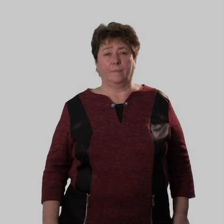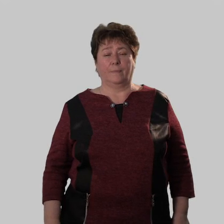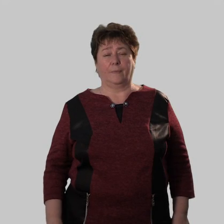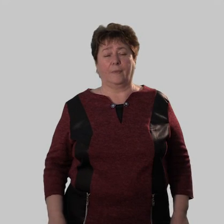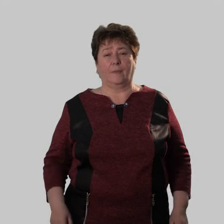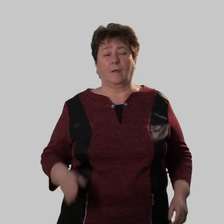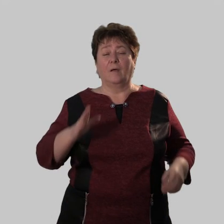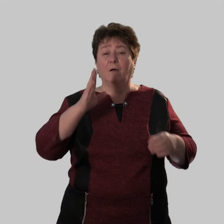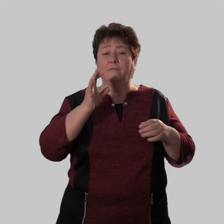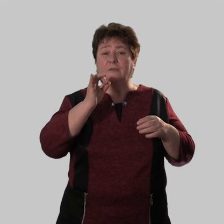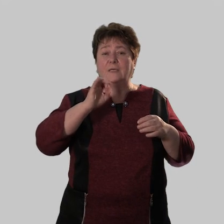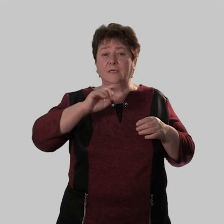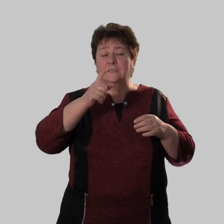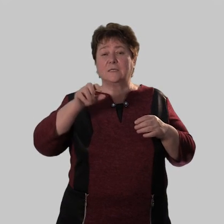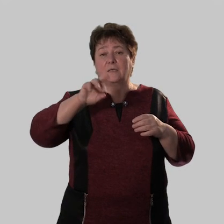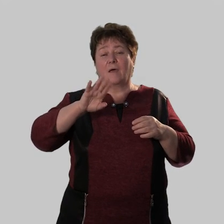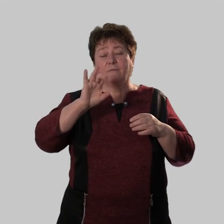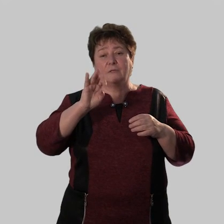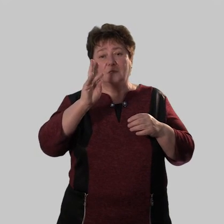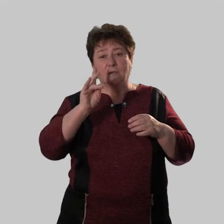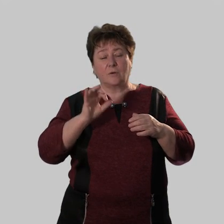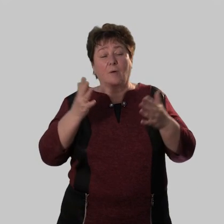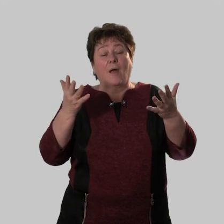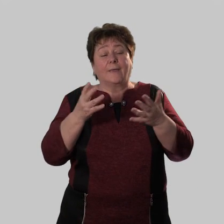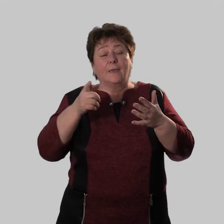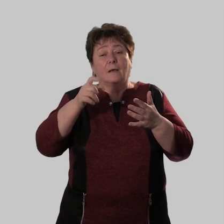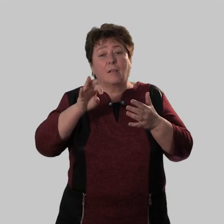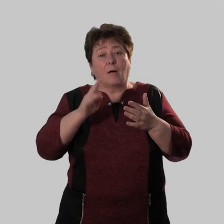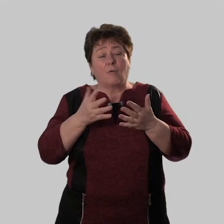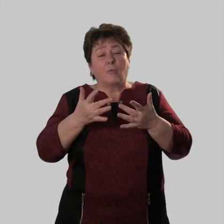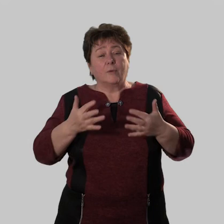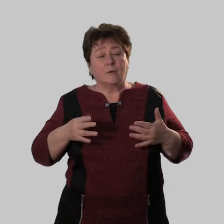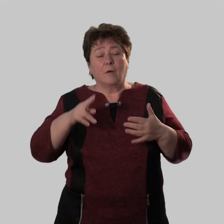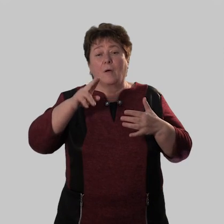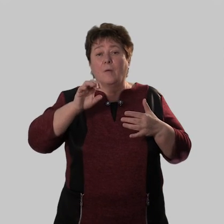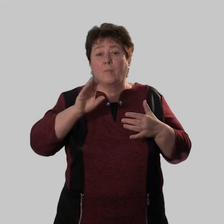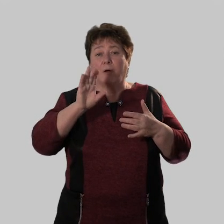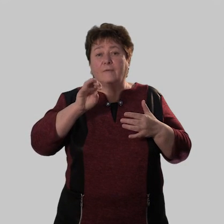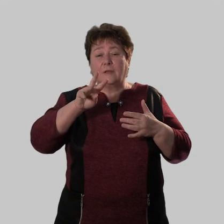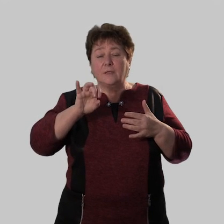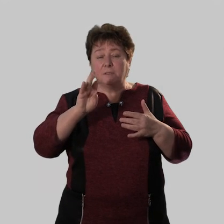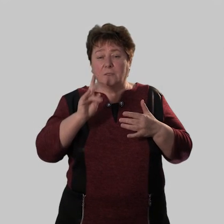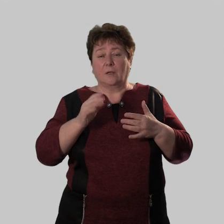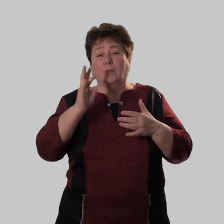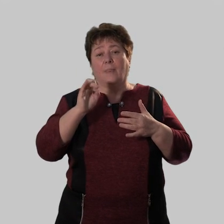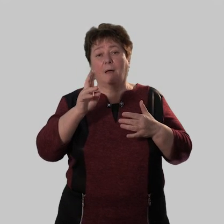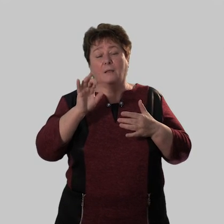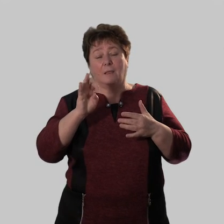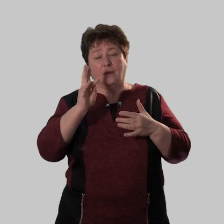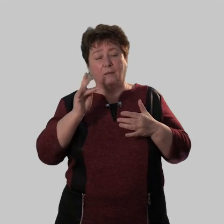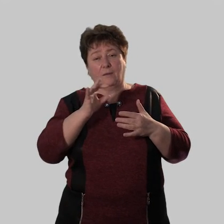В изъявительном. А какие глаголы употреблены в повелительном наклонении?